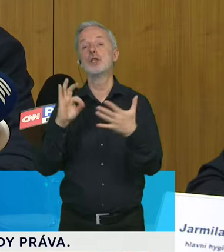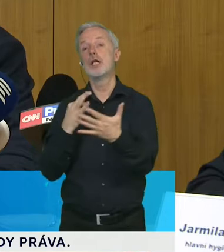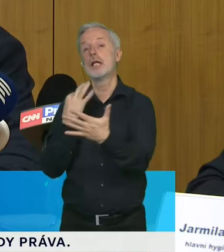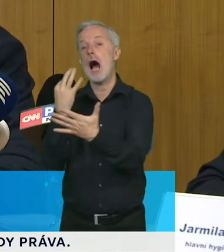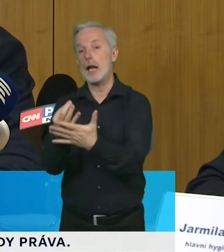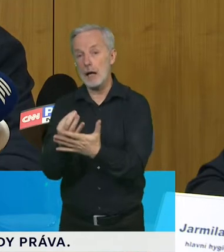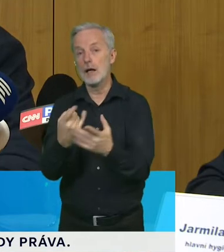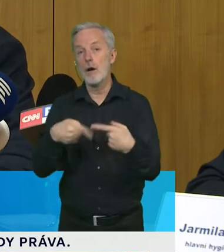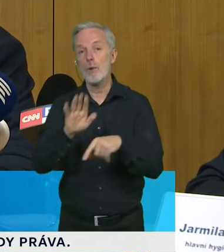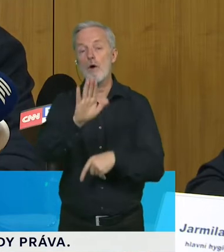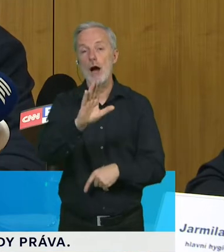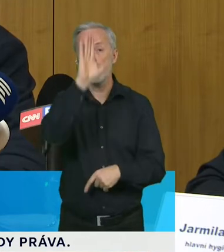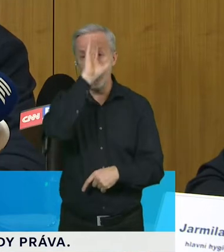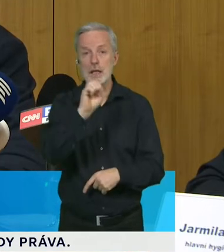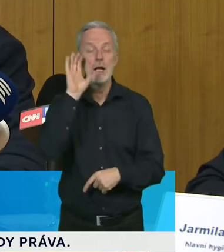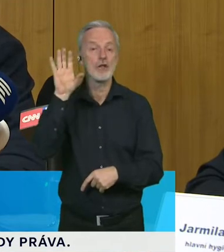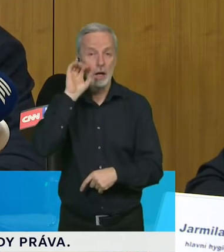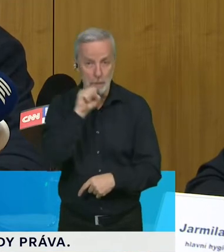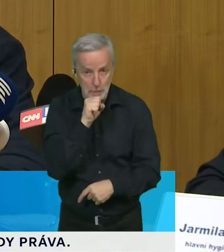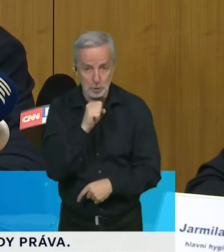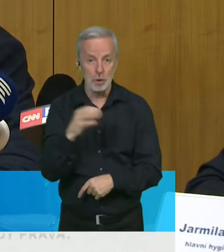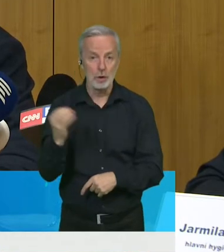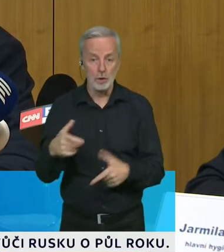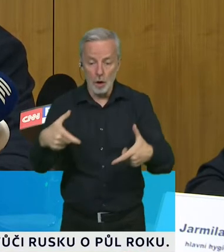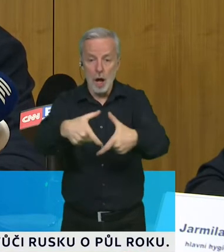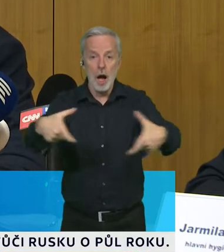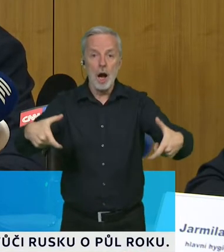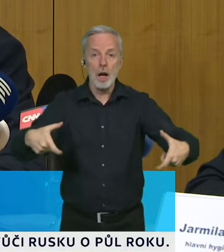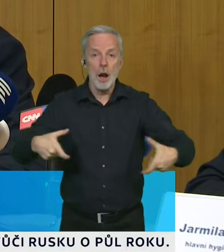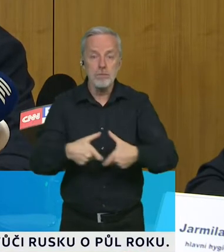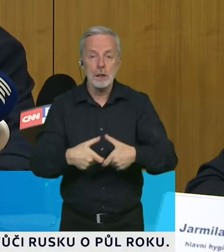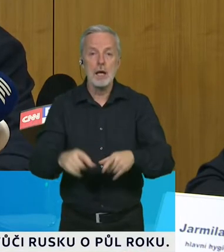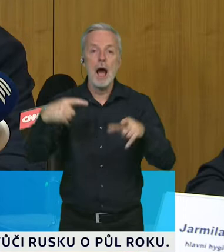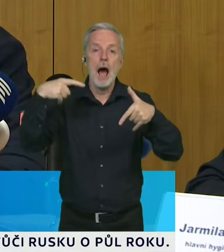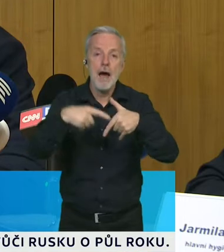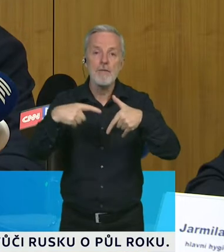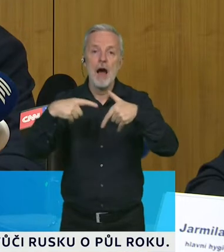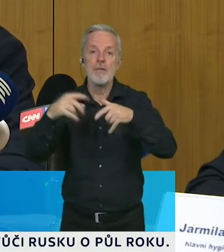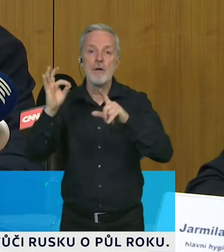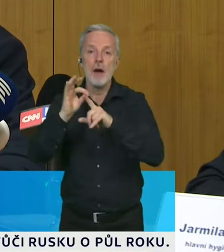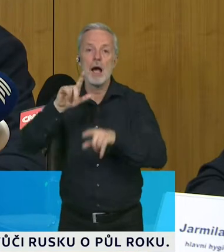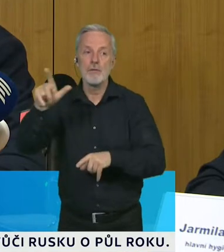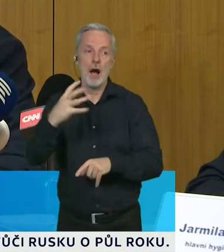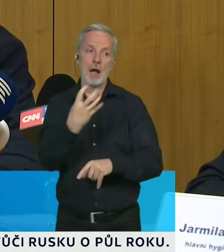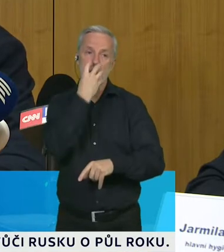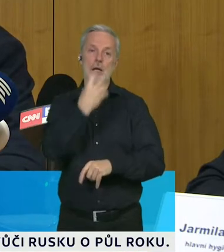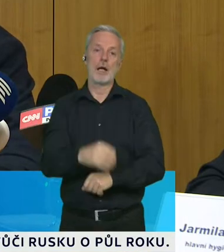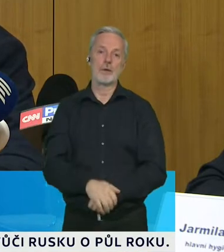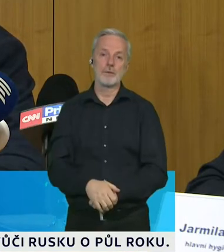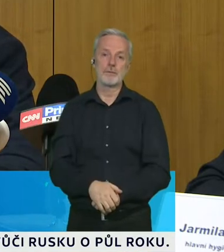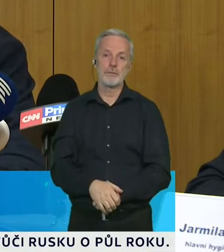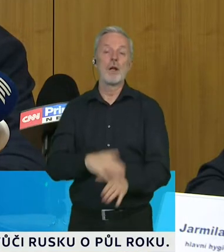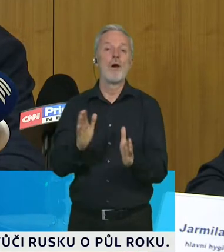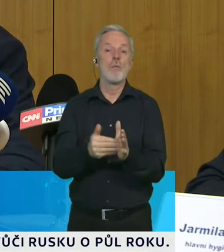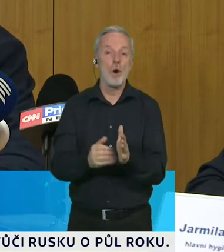pod stromeček je velká sada FFP2 respirátorů. Může jim nejenom zachránit